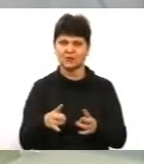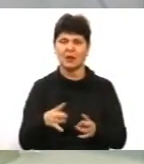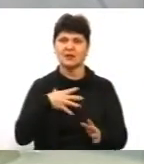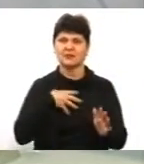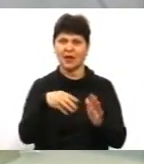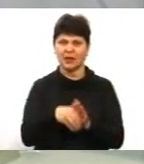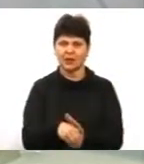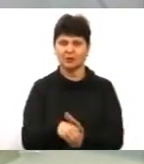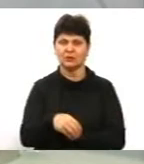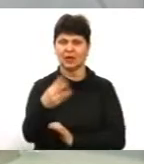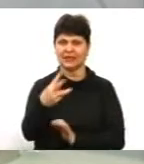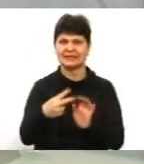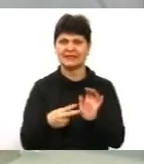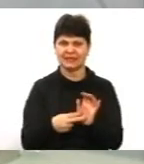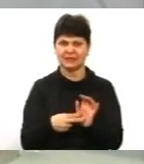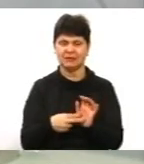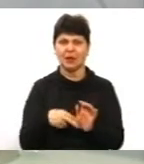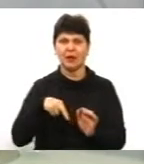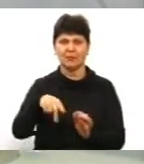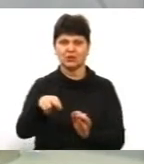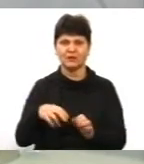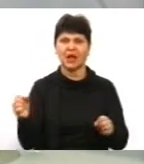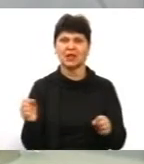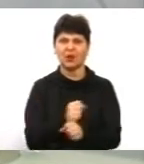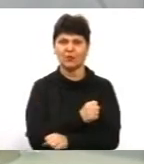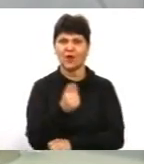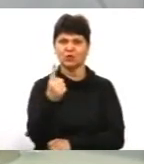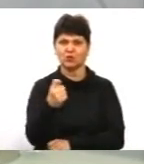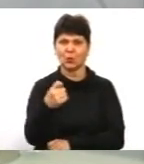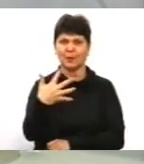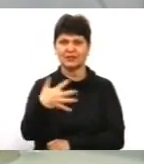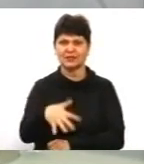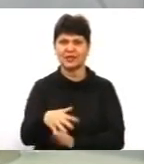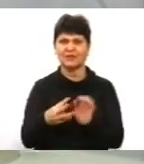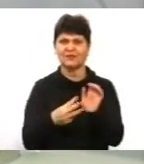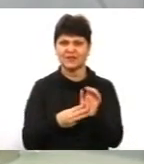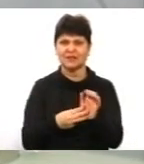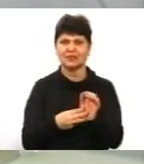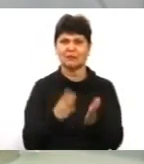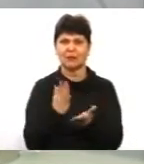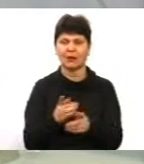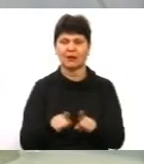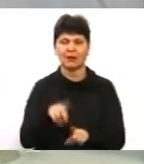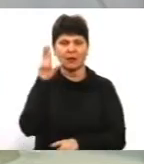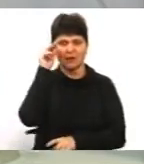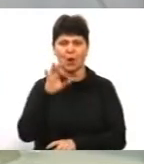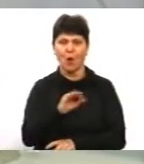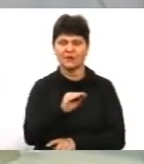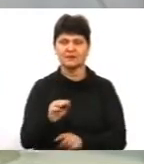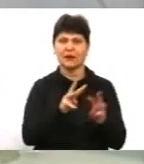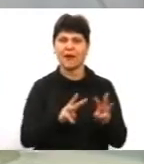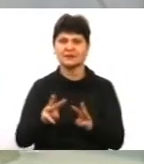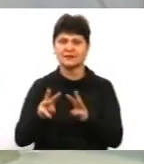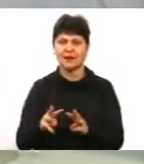37 пішоходів і травмувалося 158. Такими є дані офіційного сайту Національної поліції